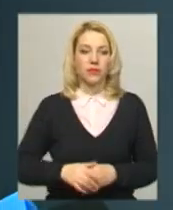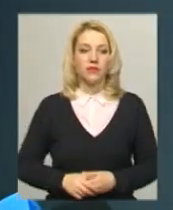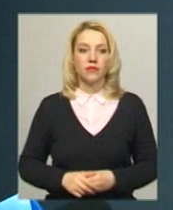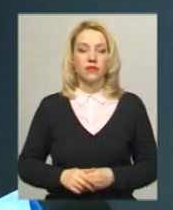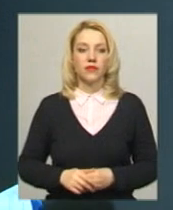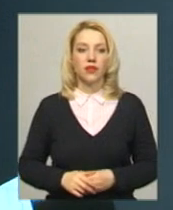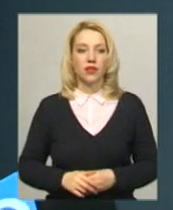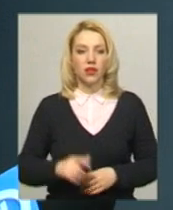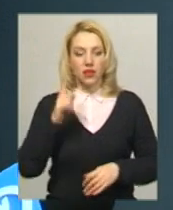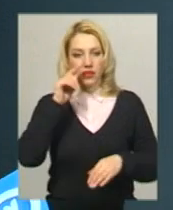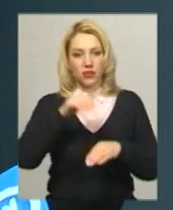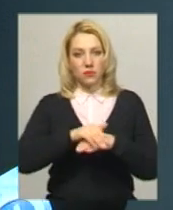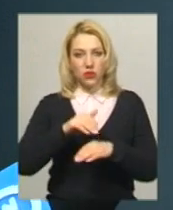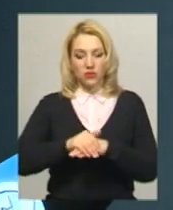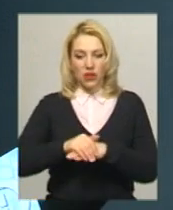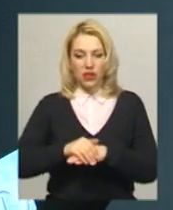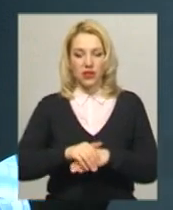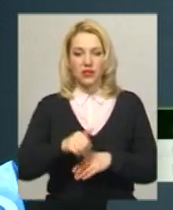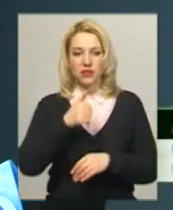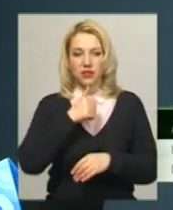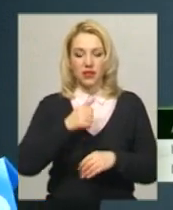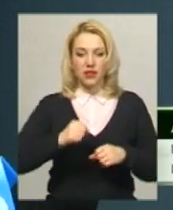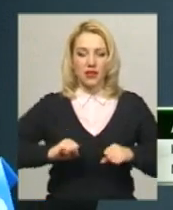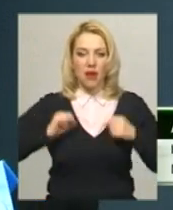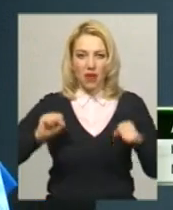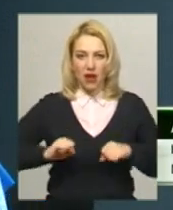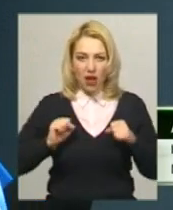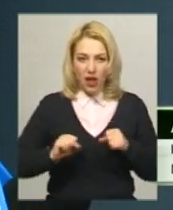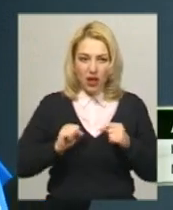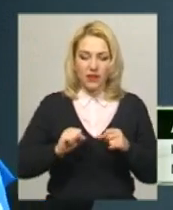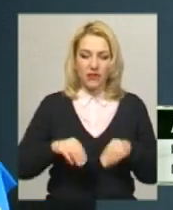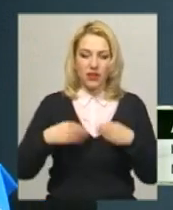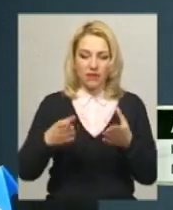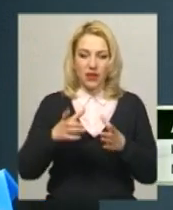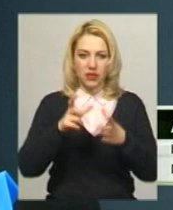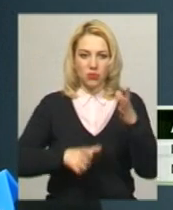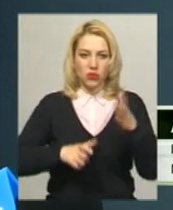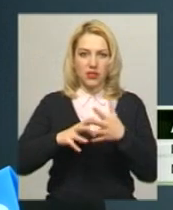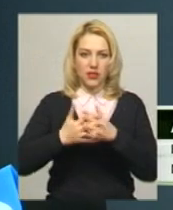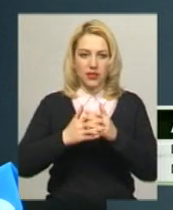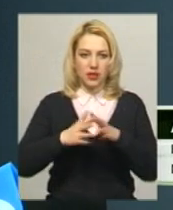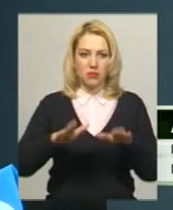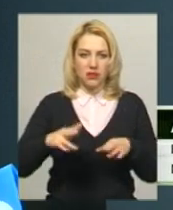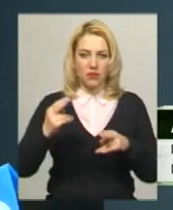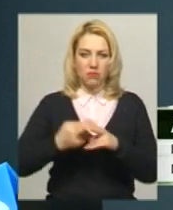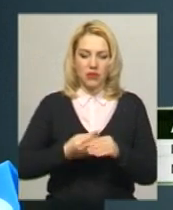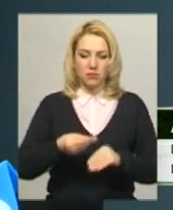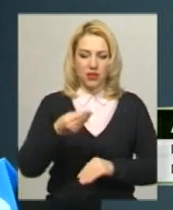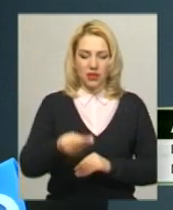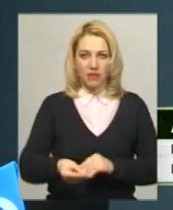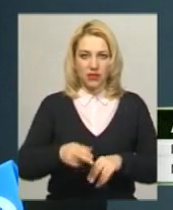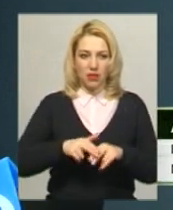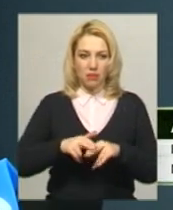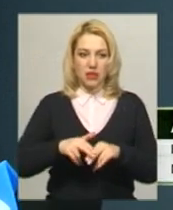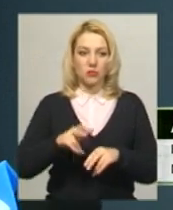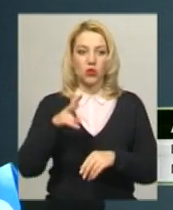спостережі фіксували спроби намагання видавати бюлетені виборцям в сільській місцевості без пред'явлення паспорту, але